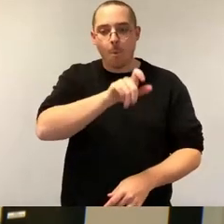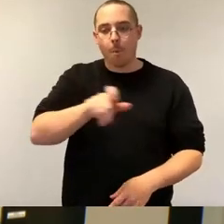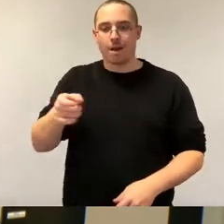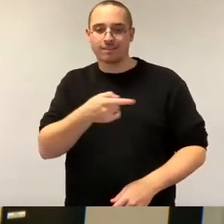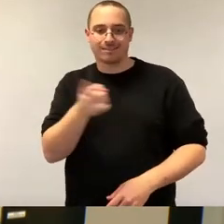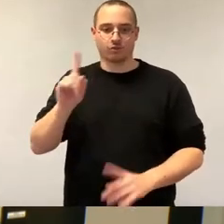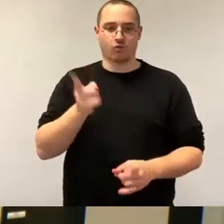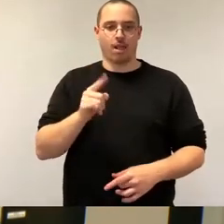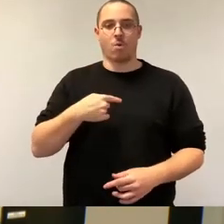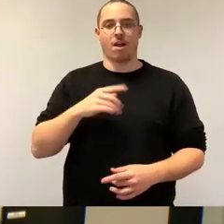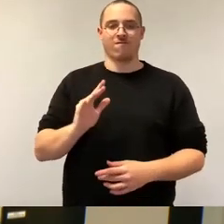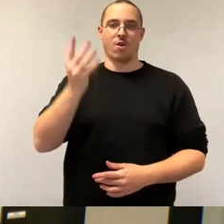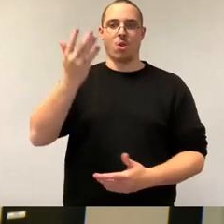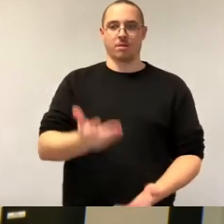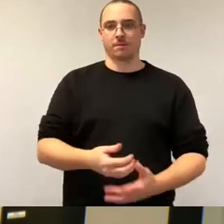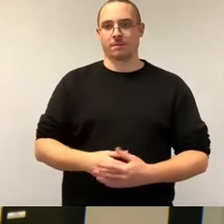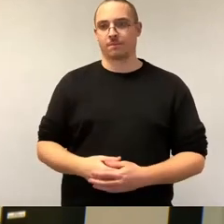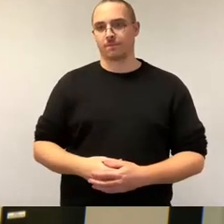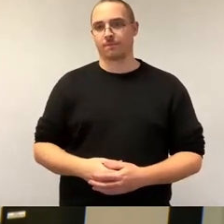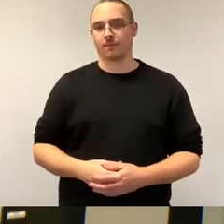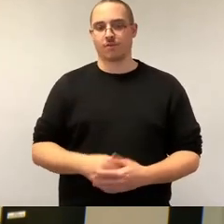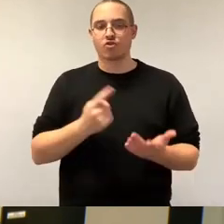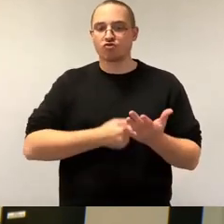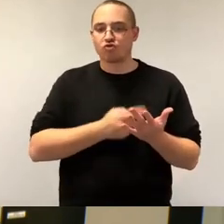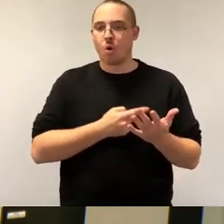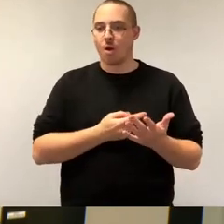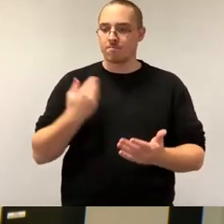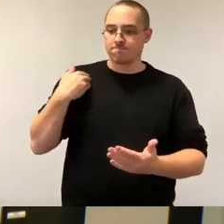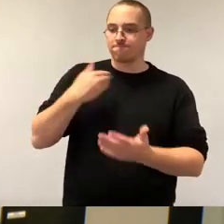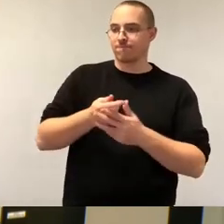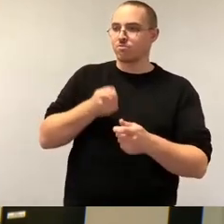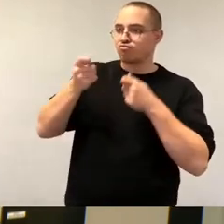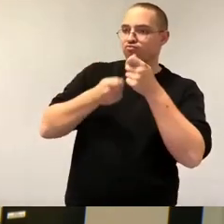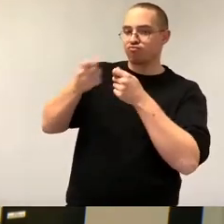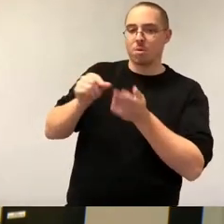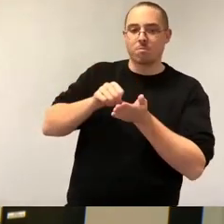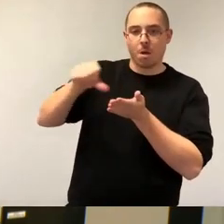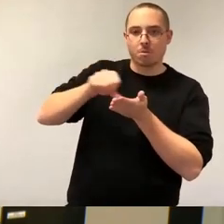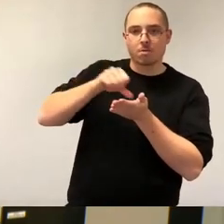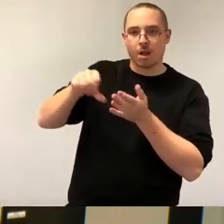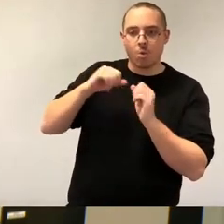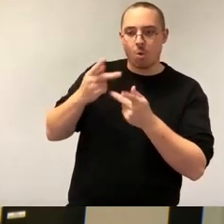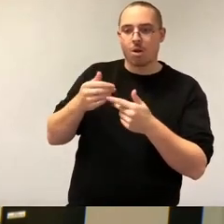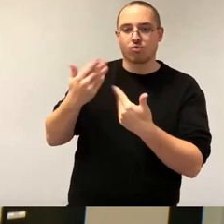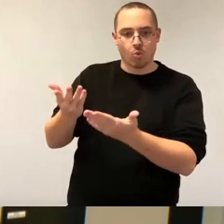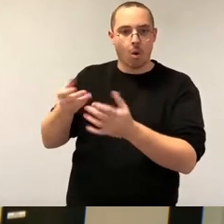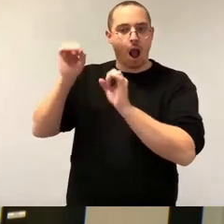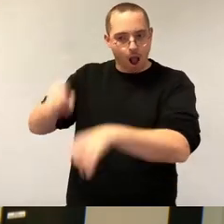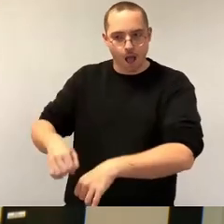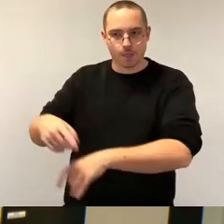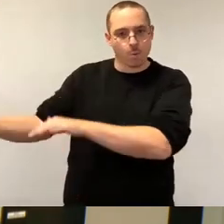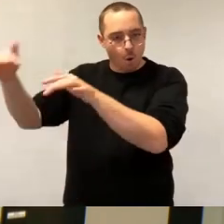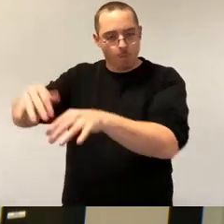der das ermöglicht hat, dass eine solche Investition möglich ist. Man wurde durch den Antragsteller